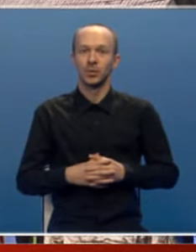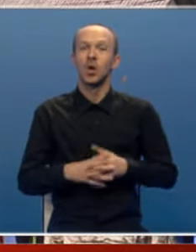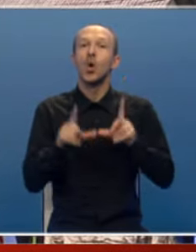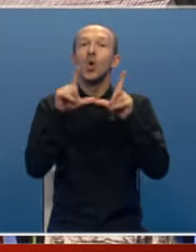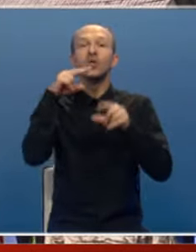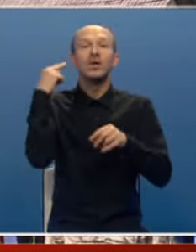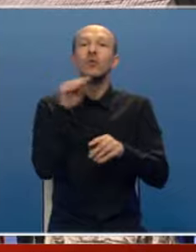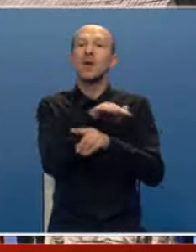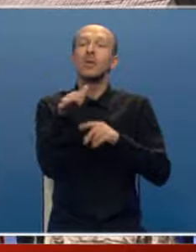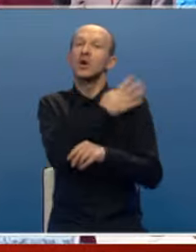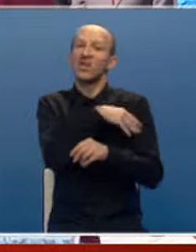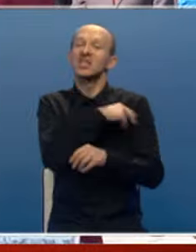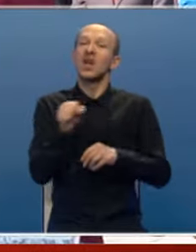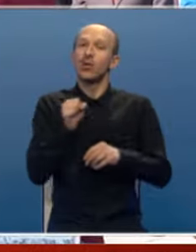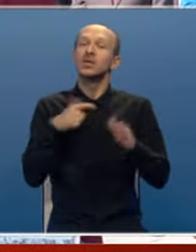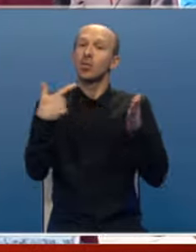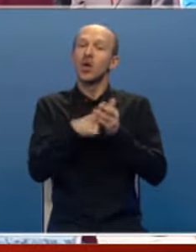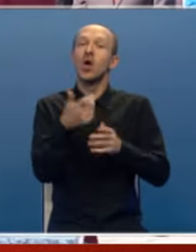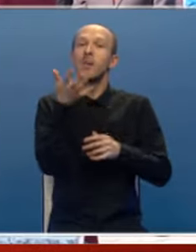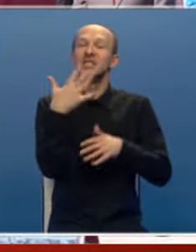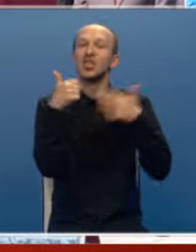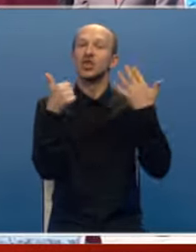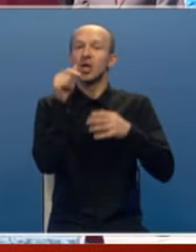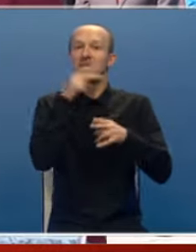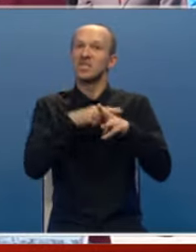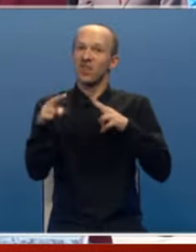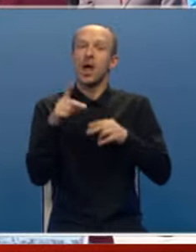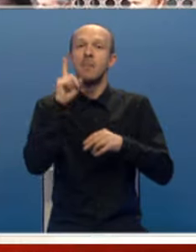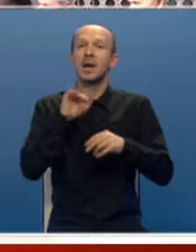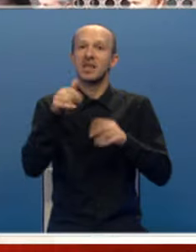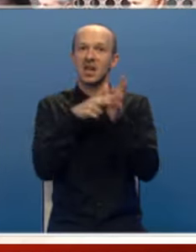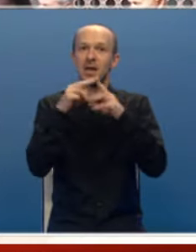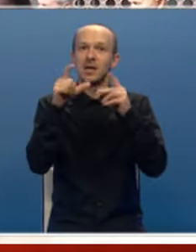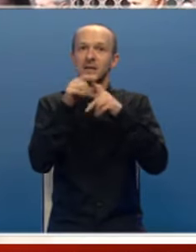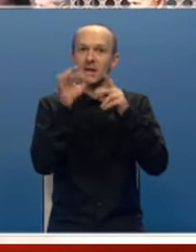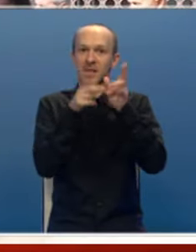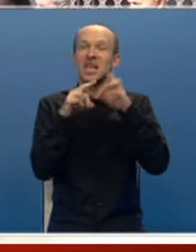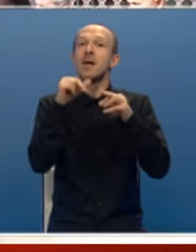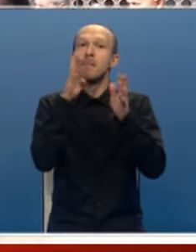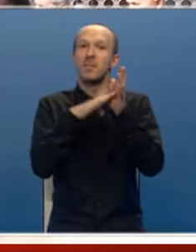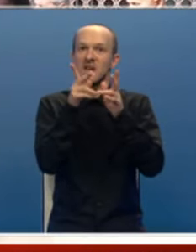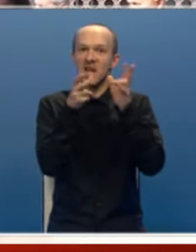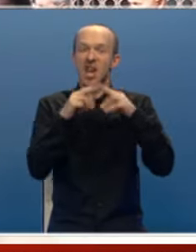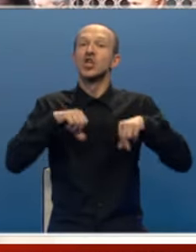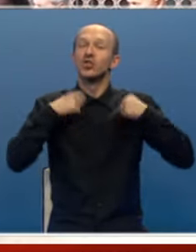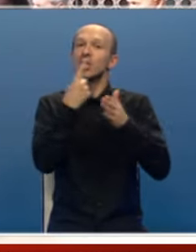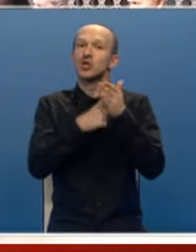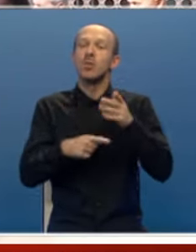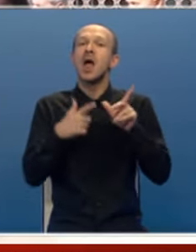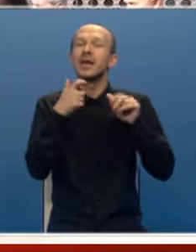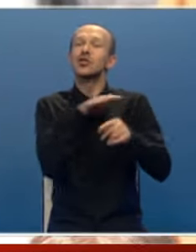U dvodnevnom napadu hrvatske vojske ubijeno je 56 civila, majka Jelene Dalmacije Milena. Život je izgubila u